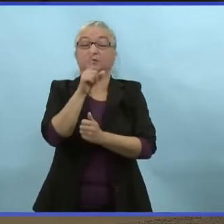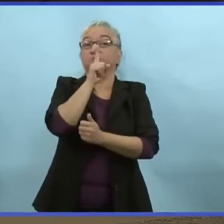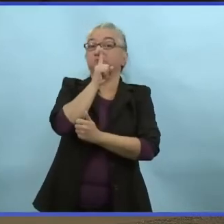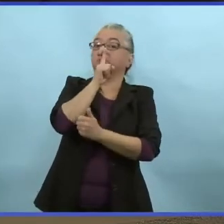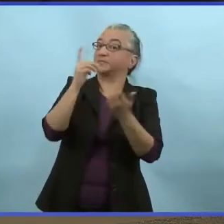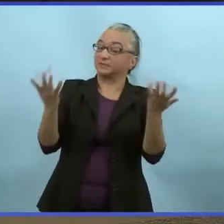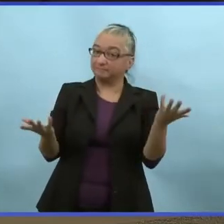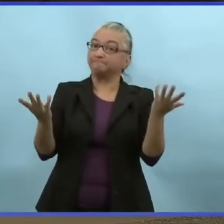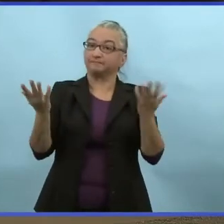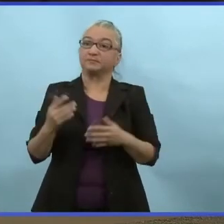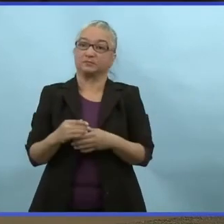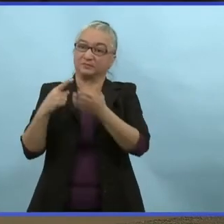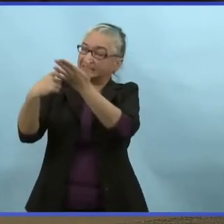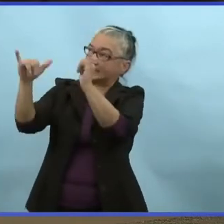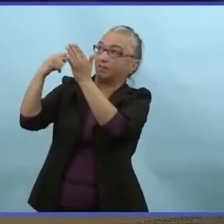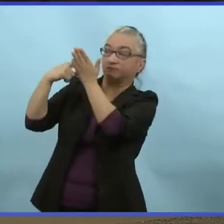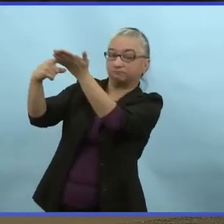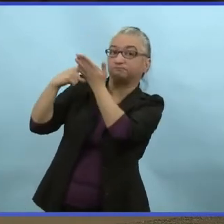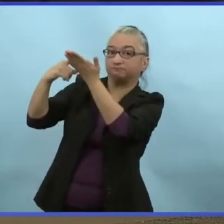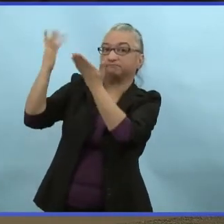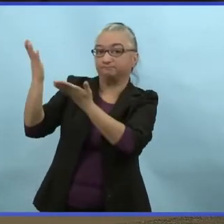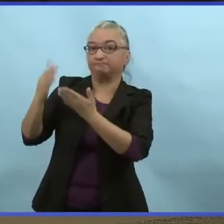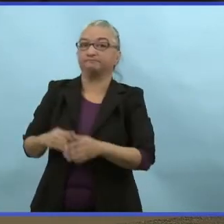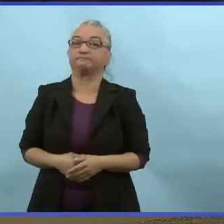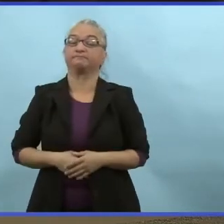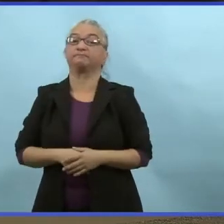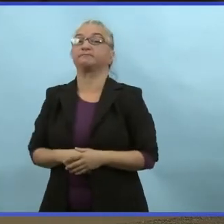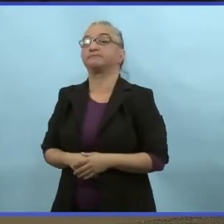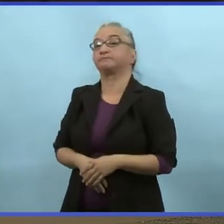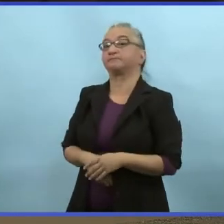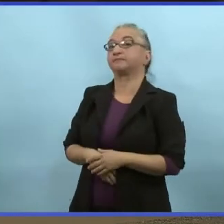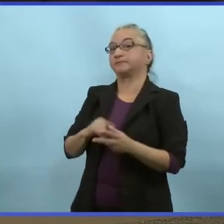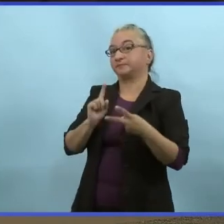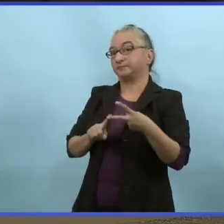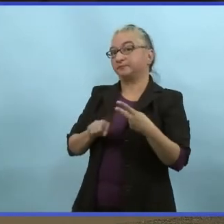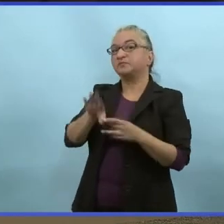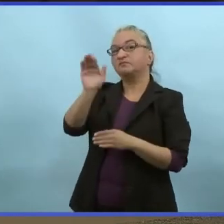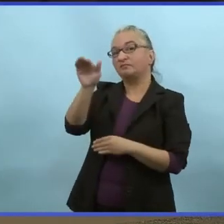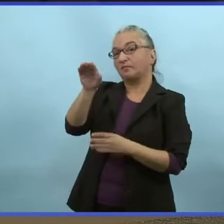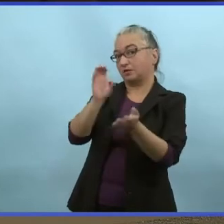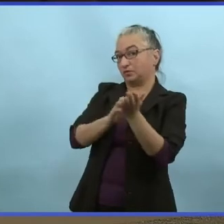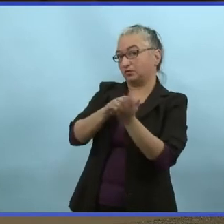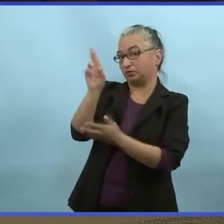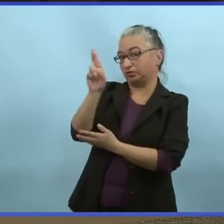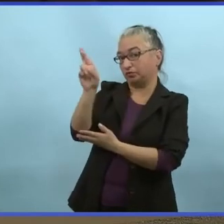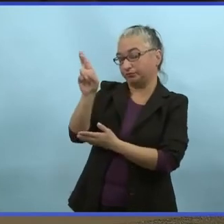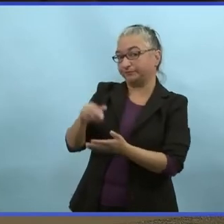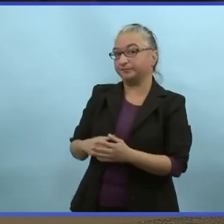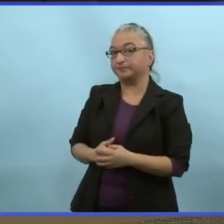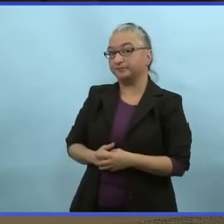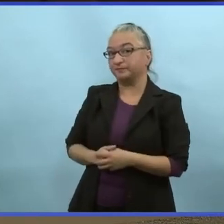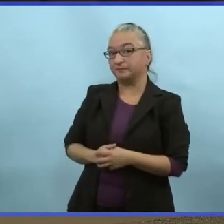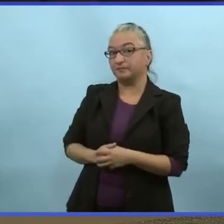que leur code QR soit imprimé à côté d'une autre. Et docteur Houssin ?